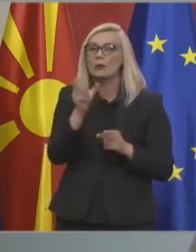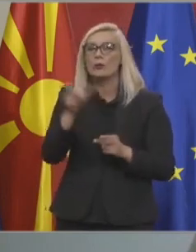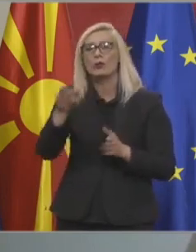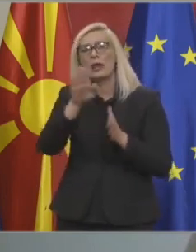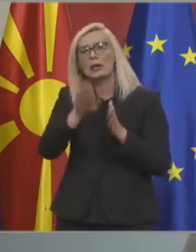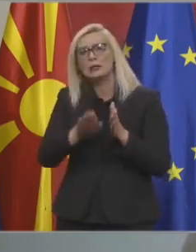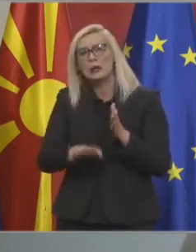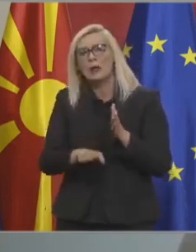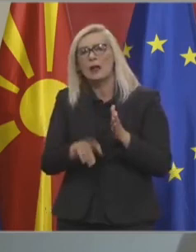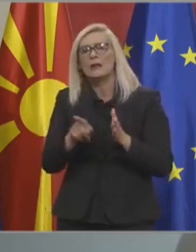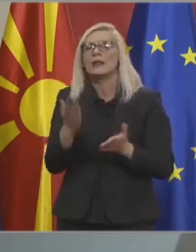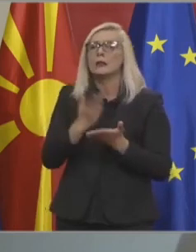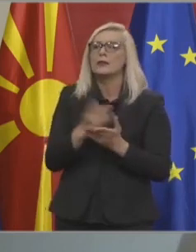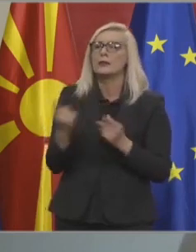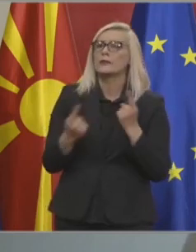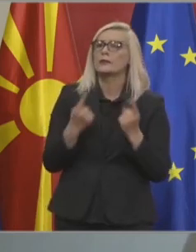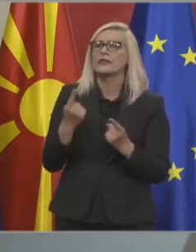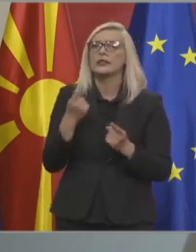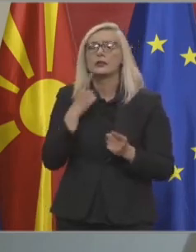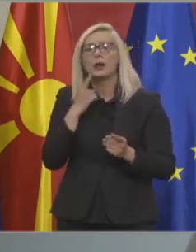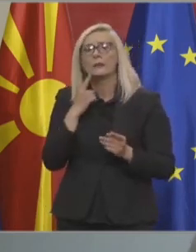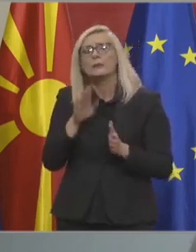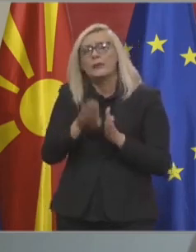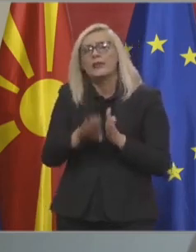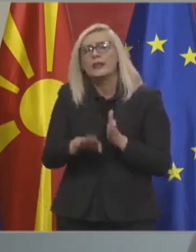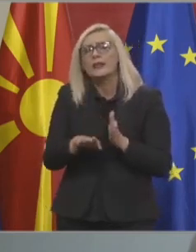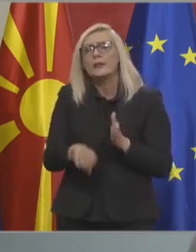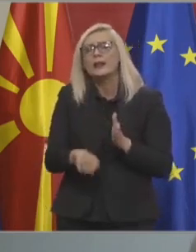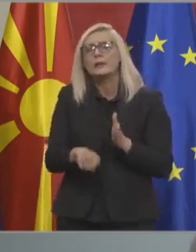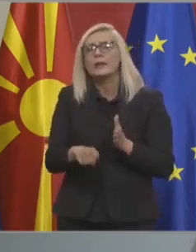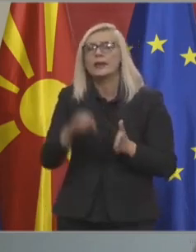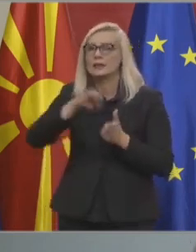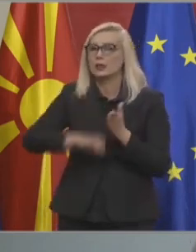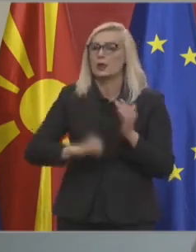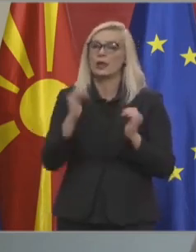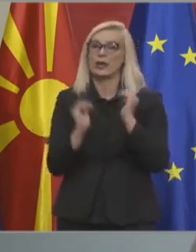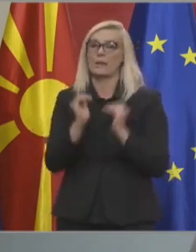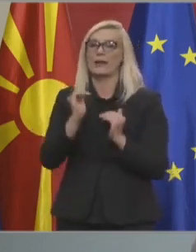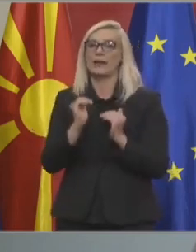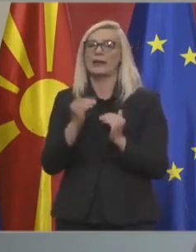намалува, и ќе бидеме во ситуација да ги попуштаме рестриктивните мерки.